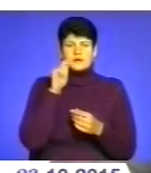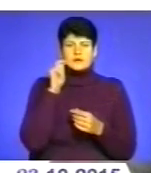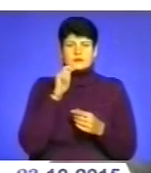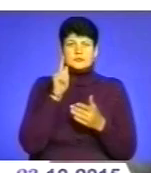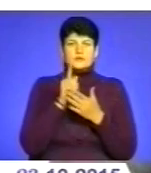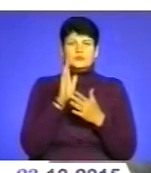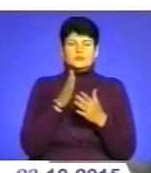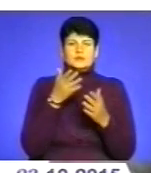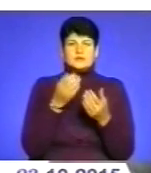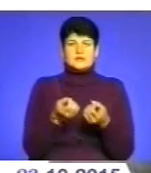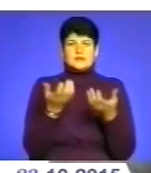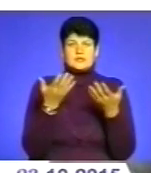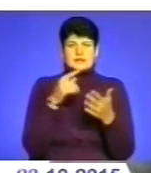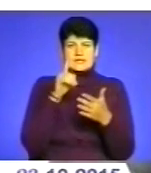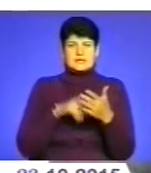просвітлення, якась надія.